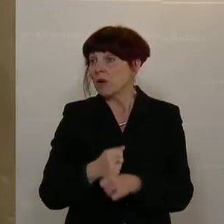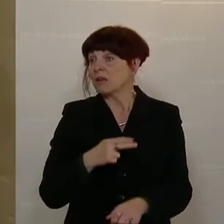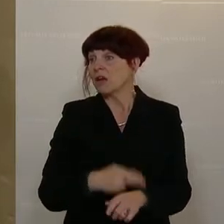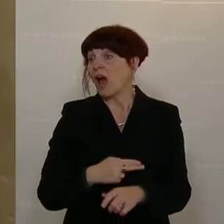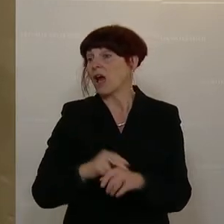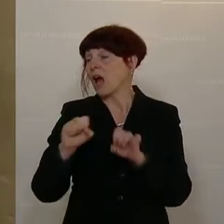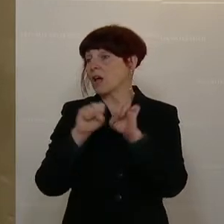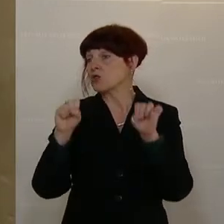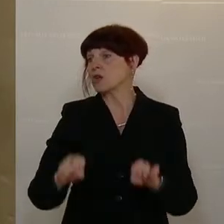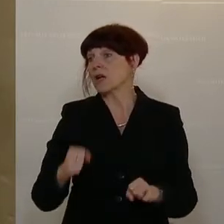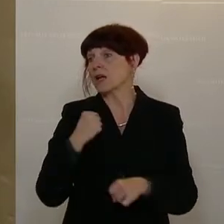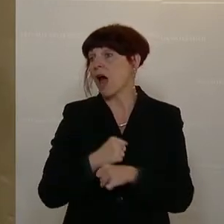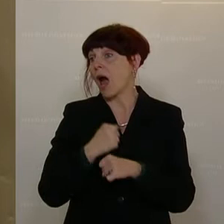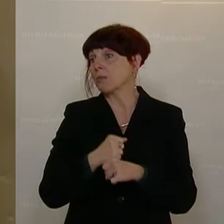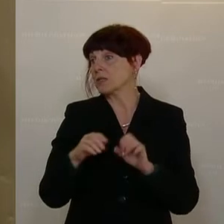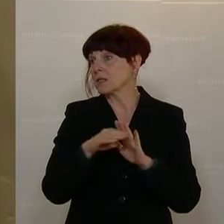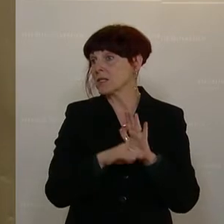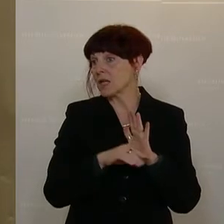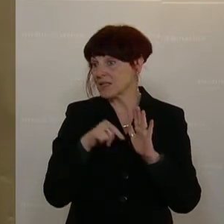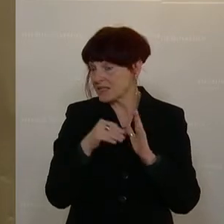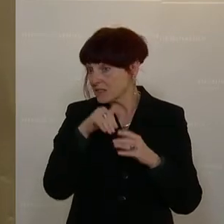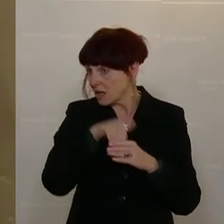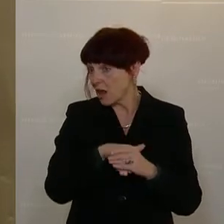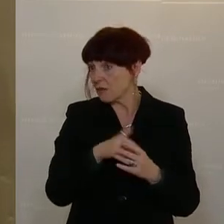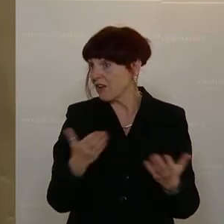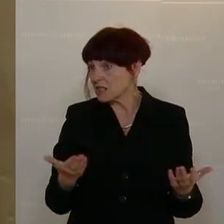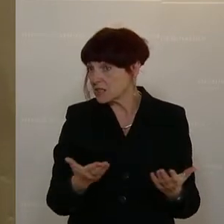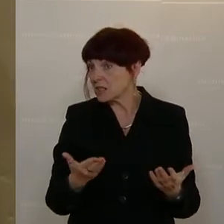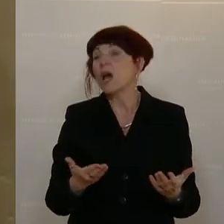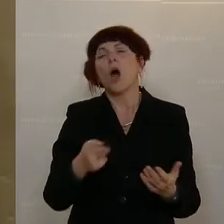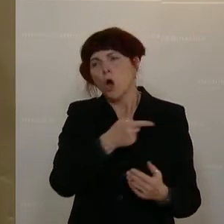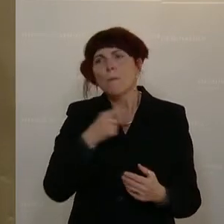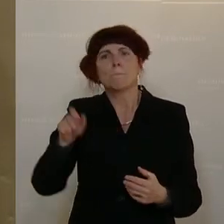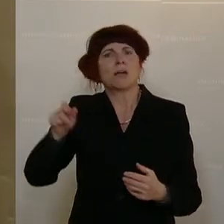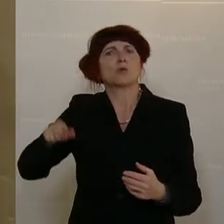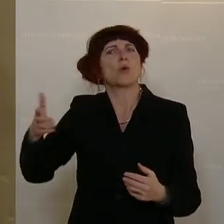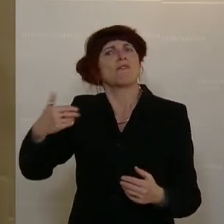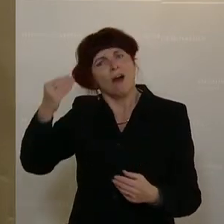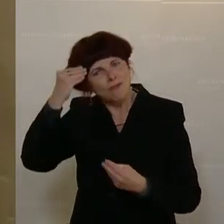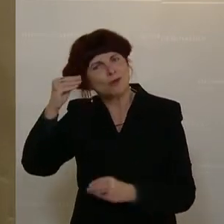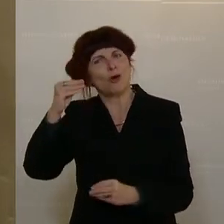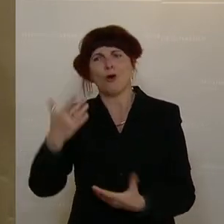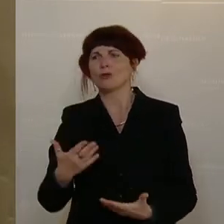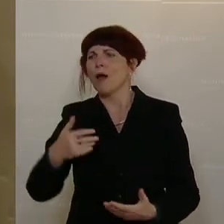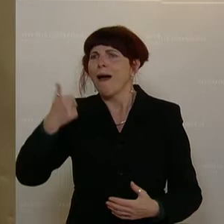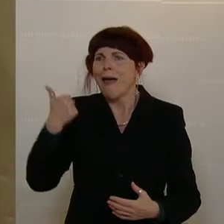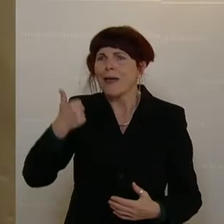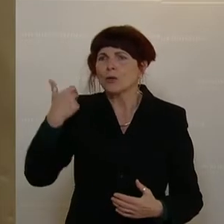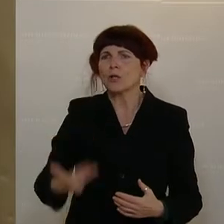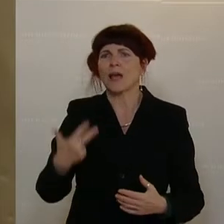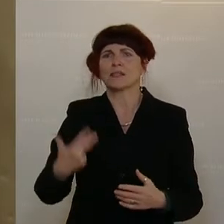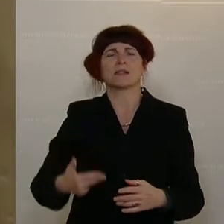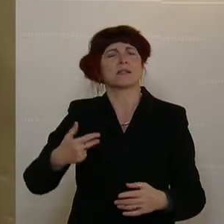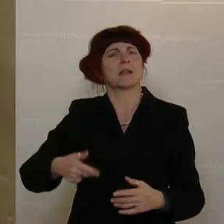Arbeitskrankenanstaltenarbeitszeitgesetz denjenigen Personen, die eigentlich vertraut haben, dass mit 30.06.2021 endlich die 48 Stunden